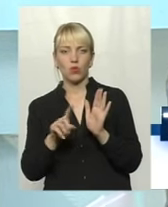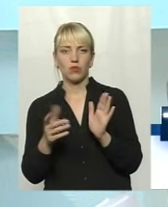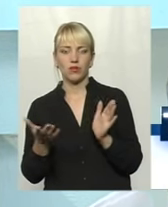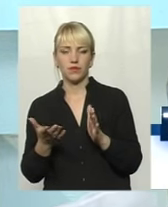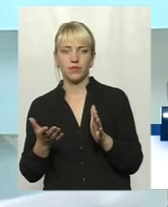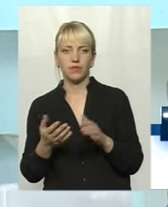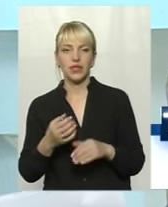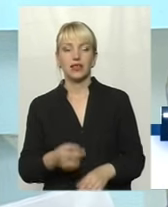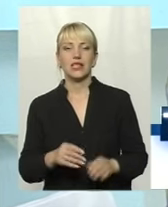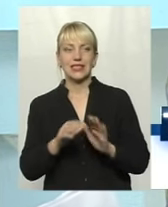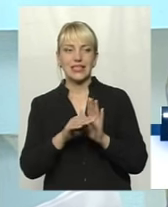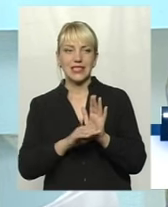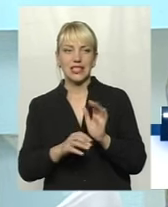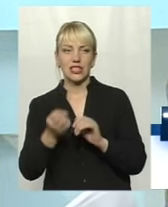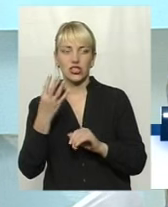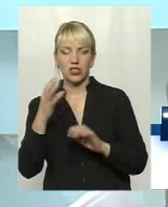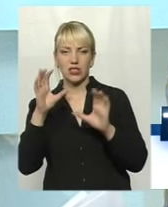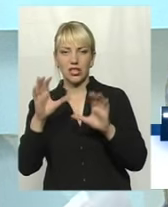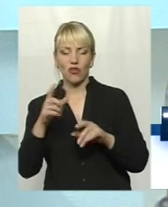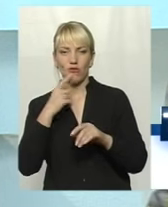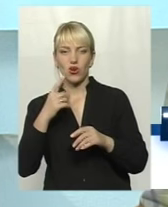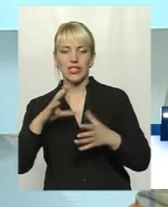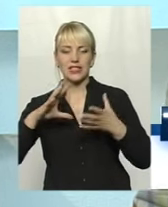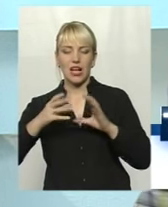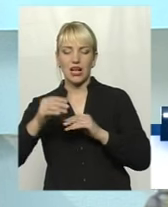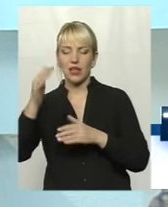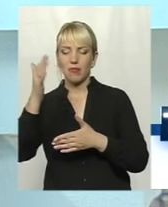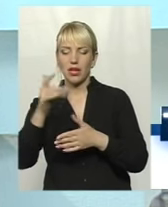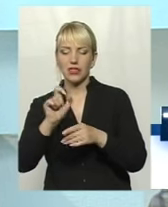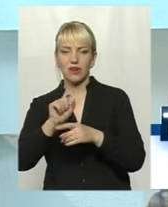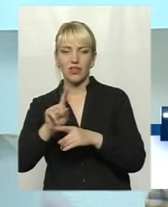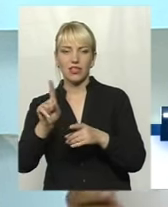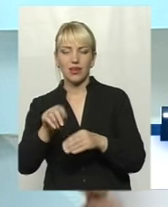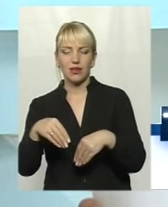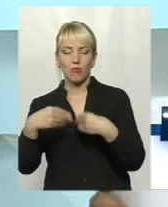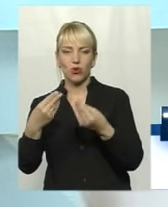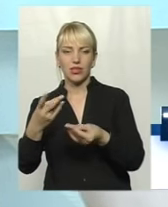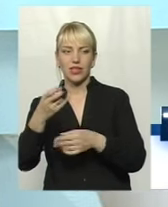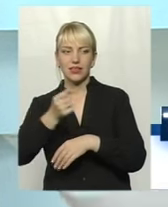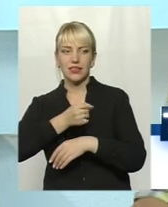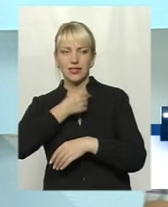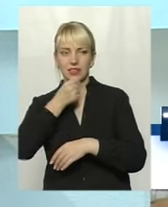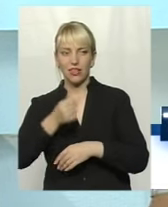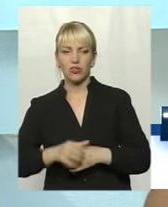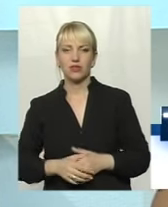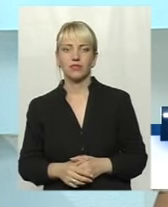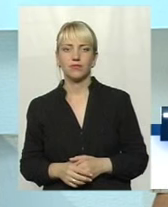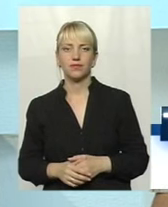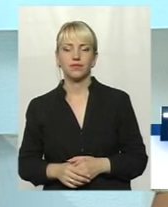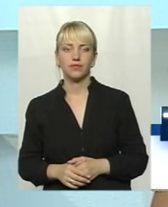Стаття 14 закону визначає загальний перелік завдань, які покладаються на старосту. Можна зачитати? Будь ласка.